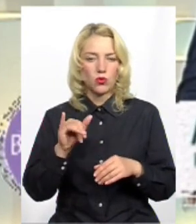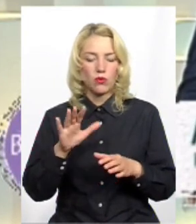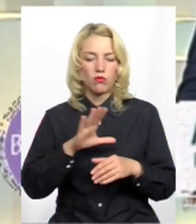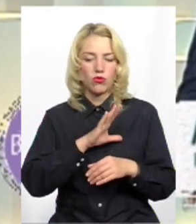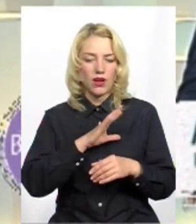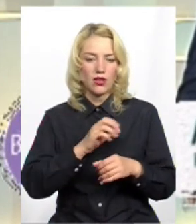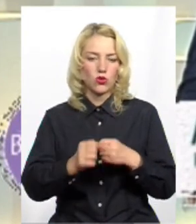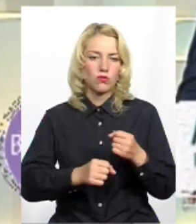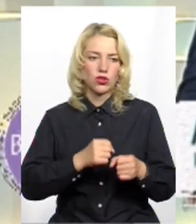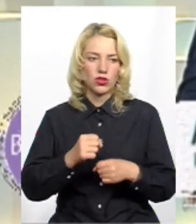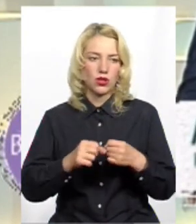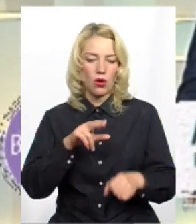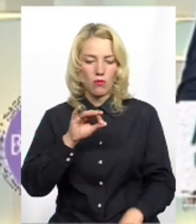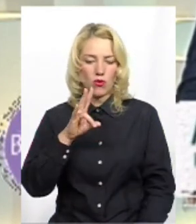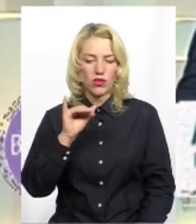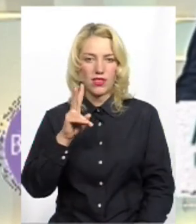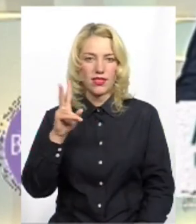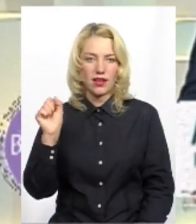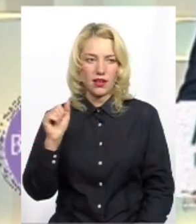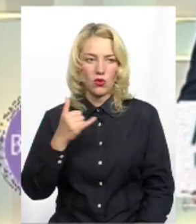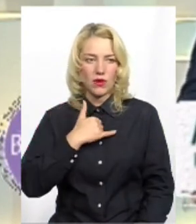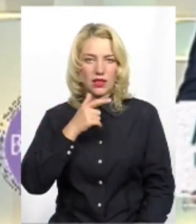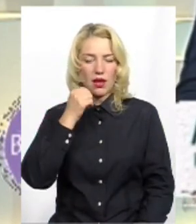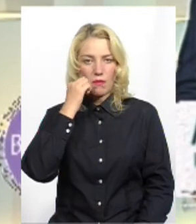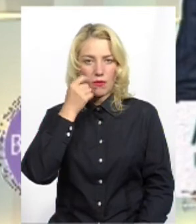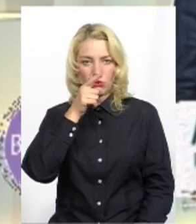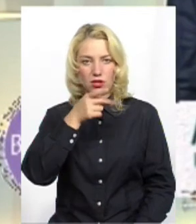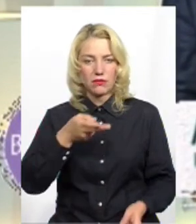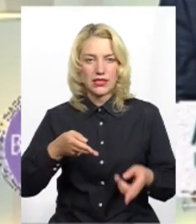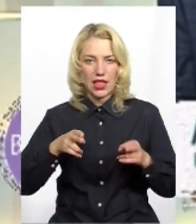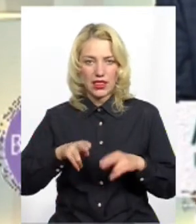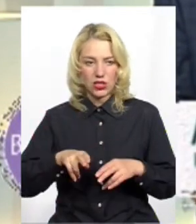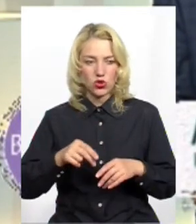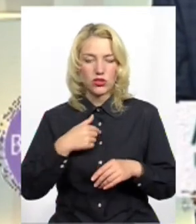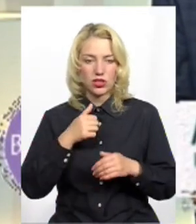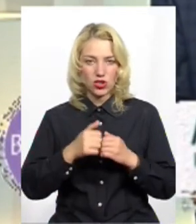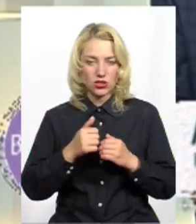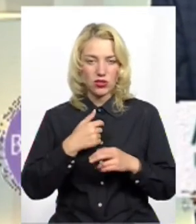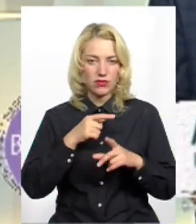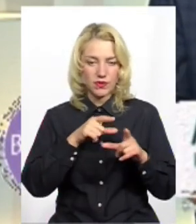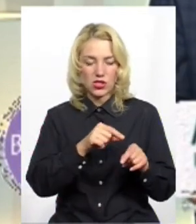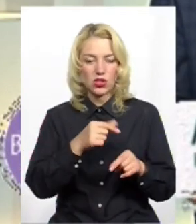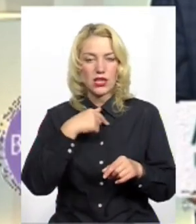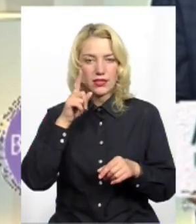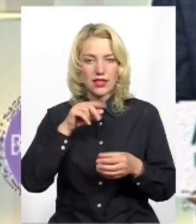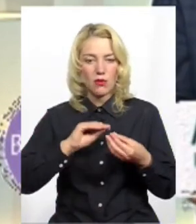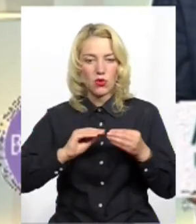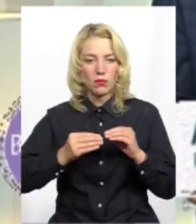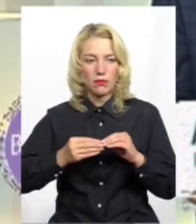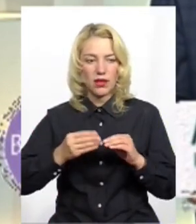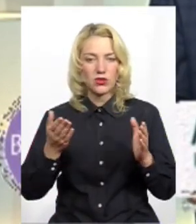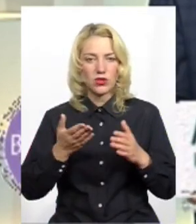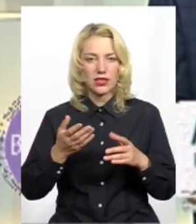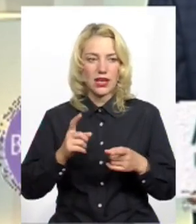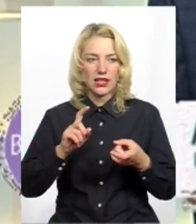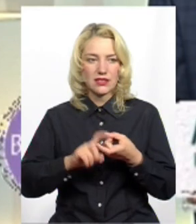Буваю, приїжджаю... По Нінку, маєте. По Нінку, Мене ж бабуся тут залишилась часто. Я знаю проблематику, яка зв'язана з